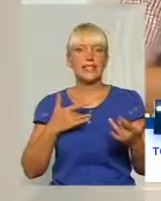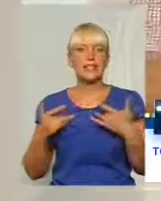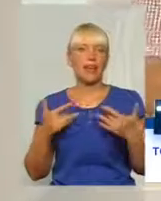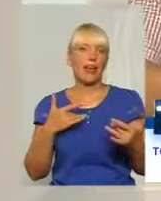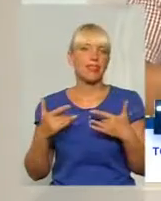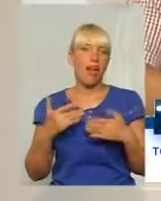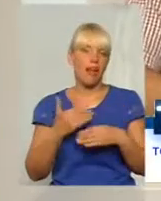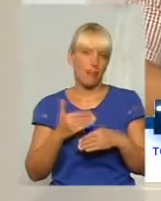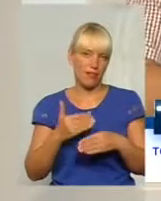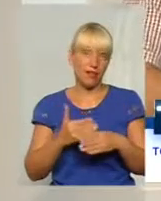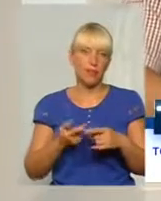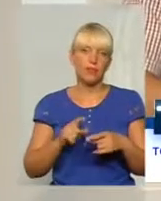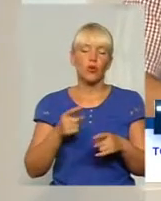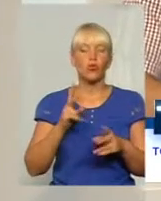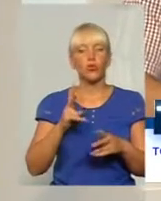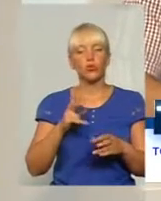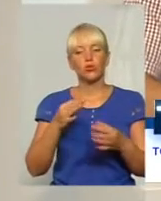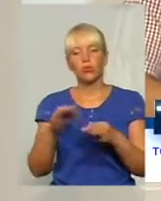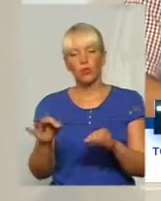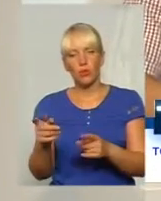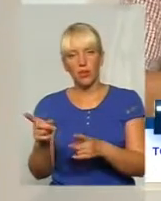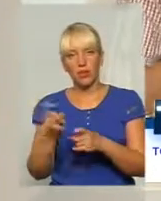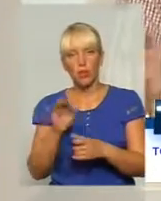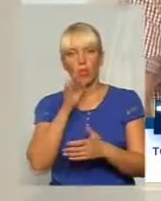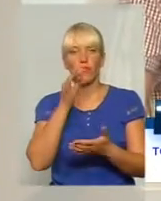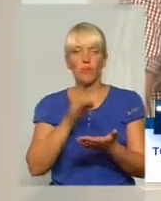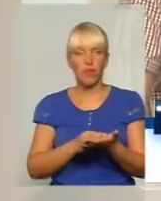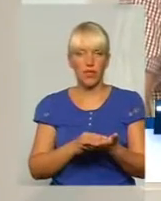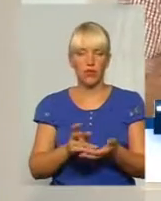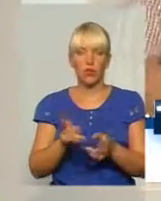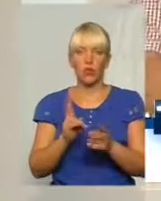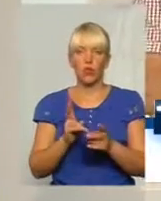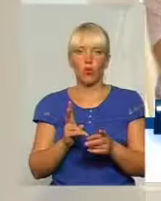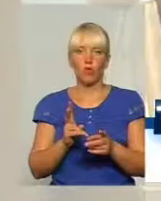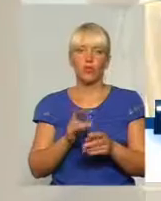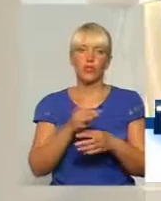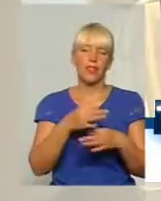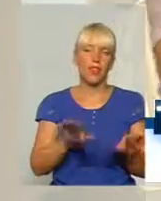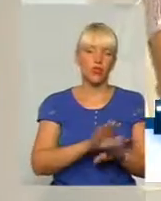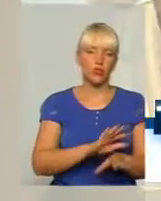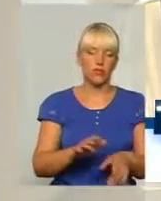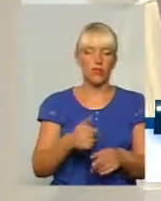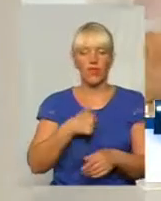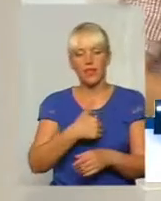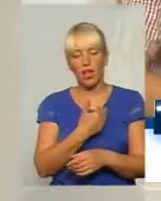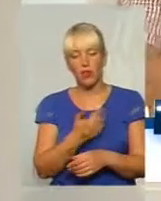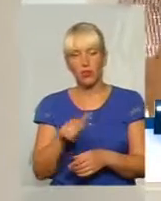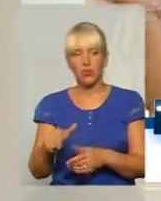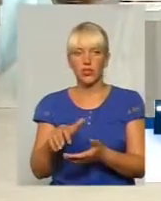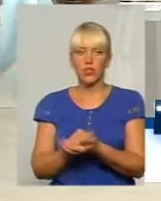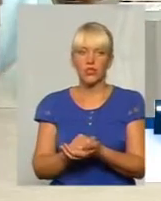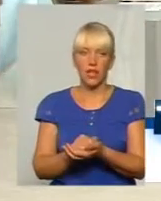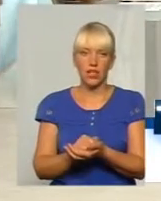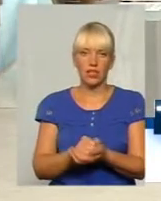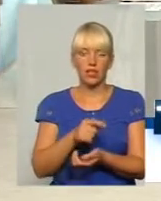ну, когось дозволили притягнути до відповідальності, когось не дозволили. Я захотів на це, тут за натиснув, тут